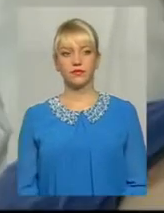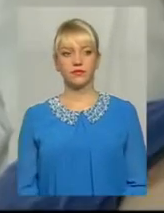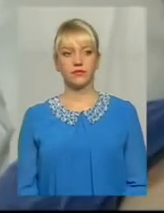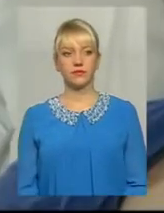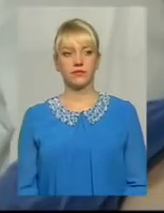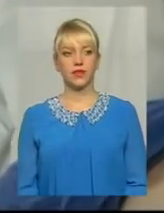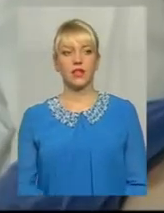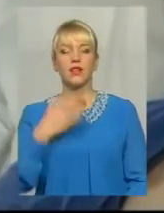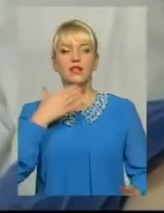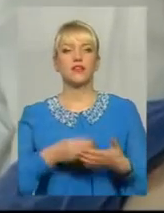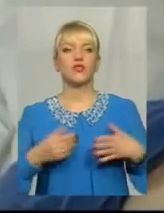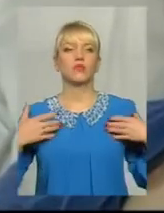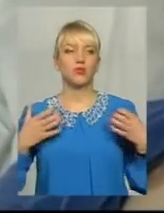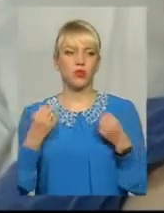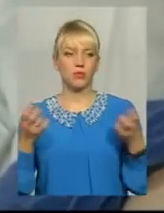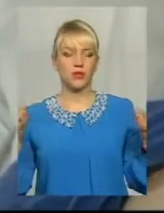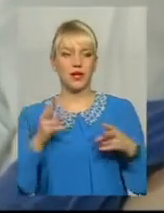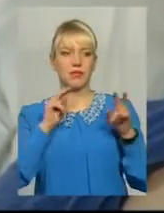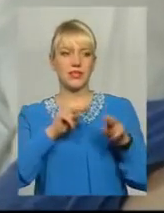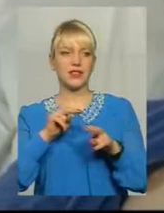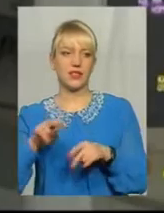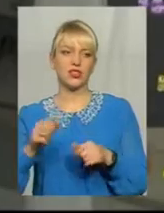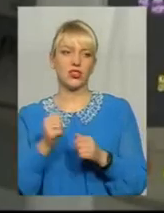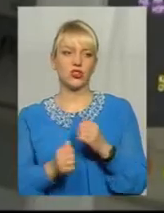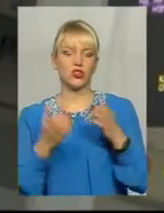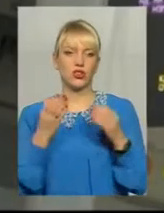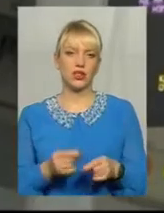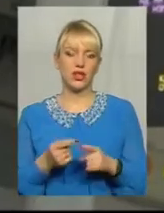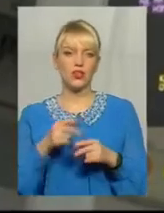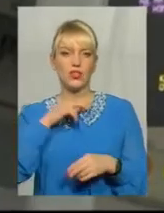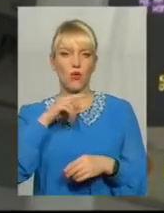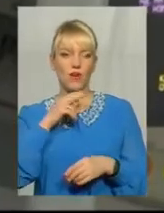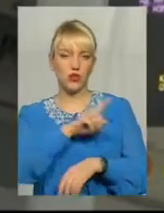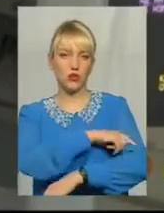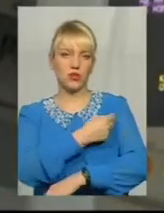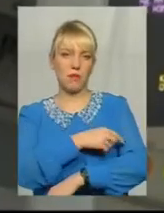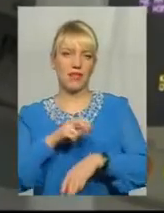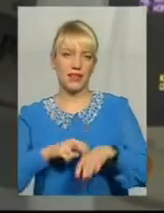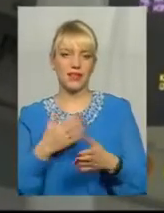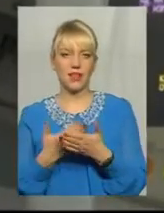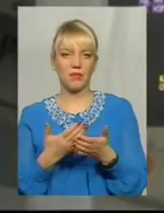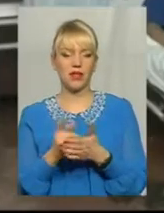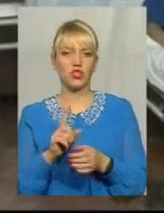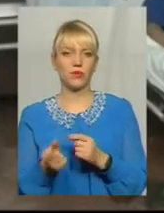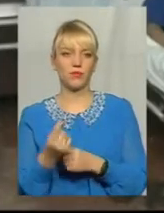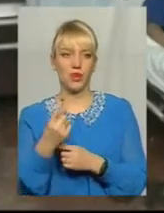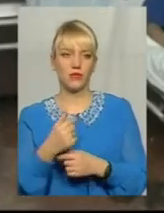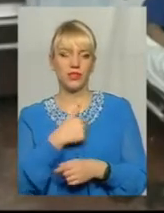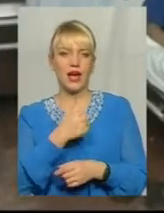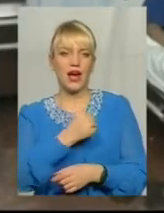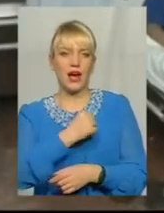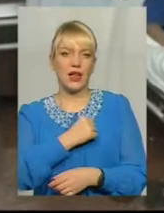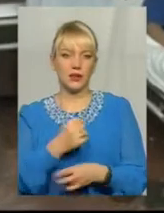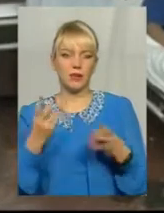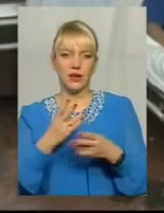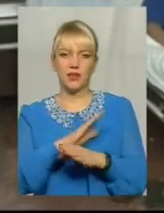За своїм здоров'ям треба стежити. Щоденно, зауважують медики. Наприклад, аби виявити аритмію, треба